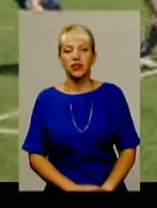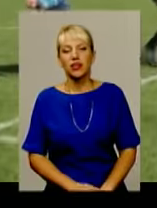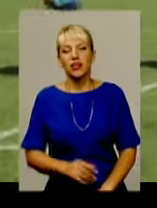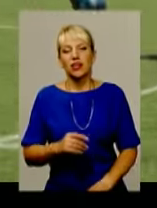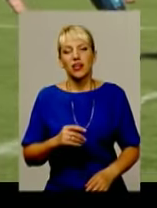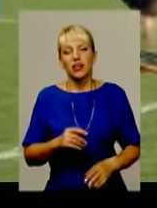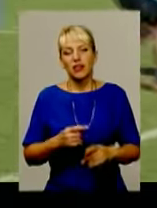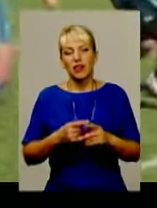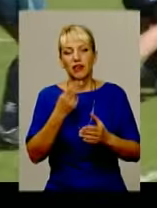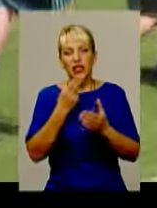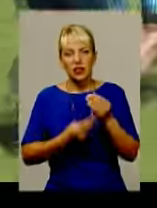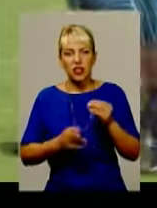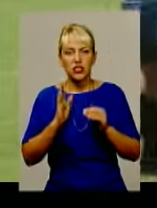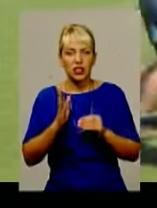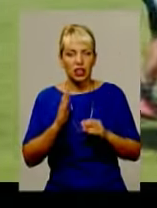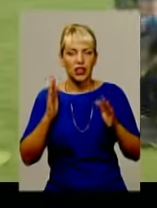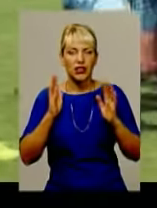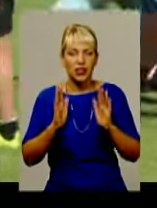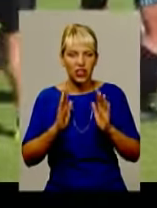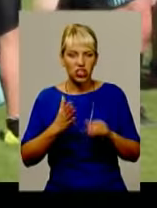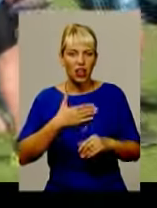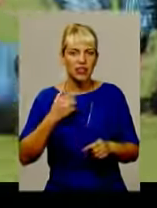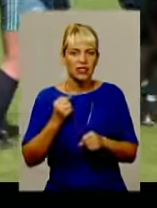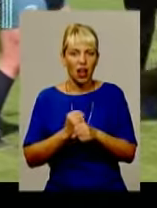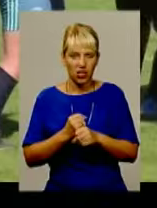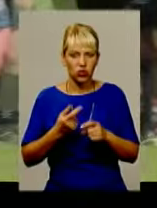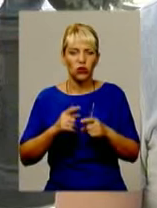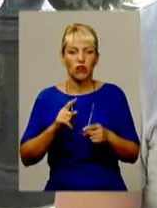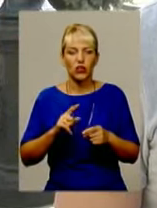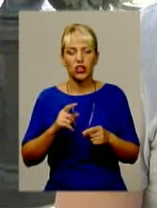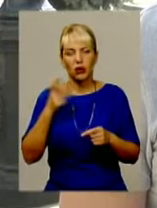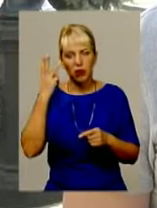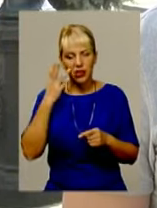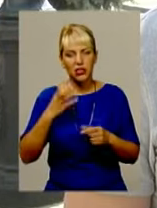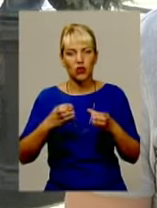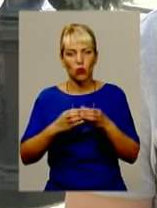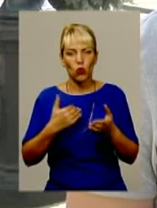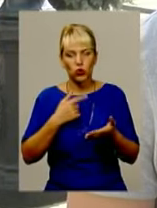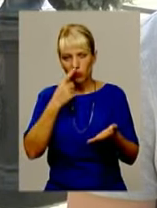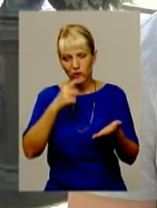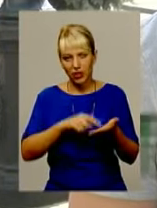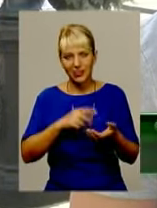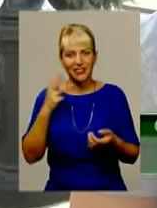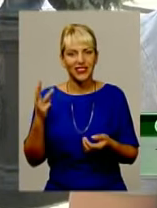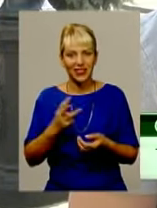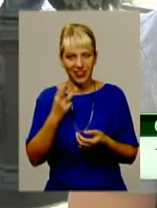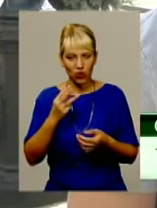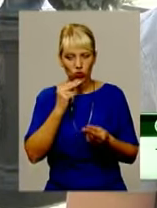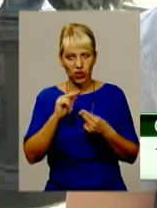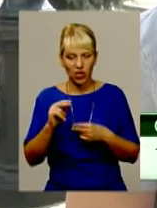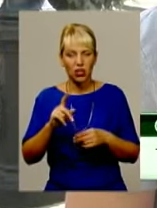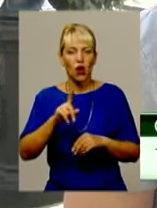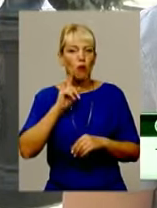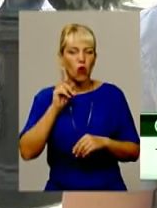лише загартовує. Хмельницька команда не полишає надій потрапити до трійки найкращих. Команда досить перспективна, молода. Ми